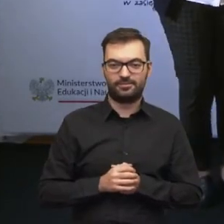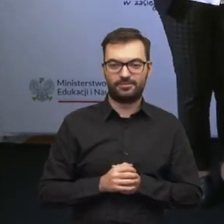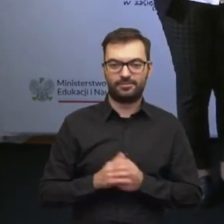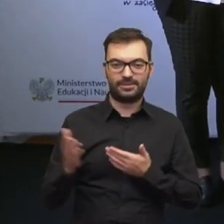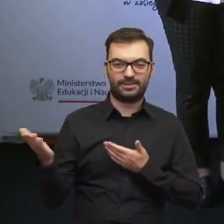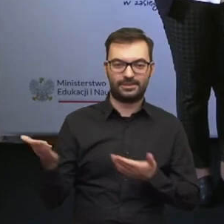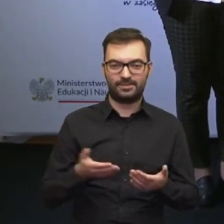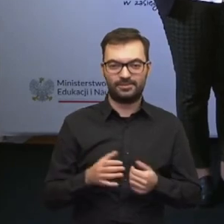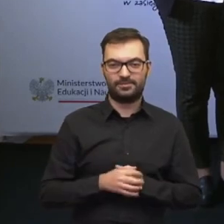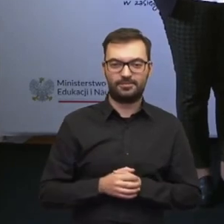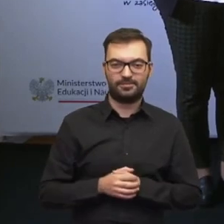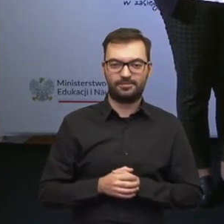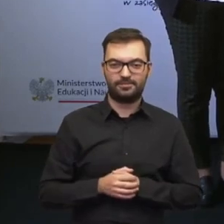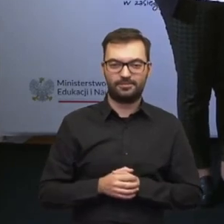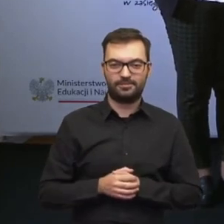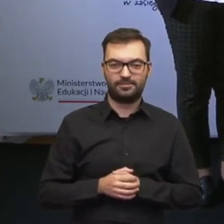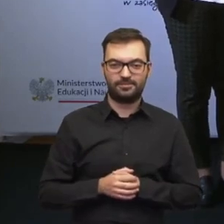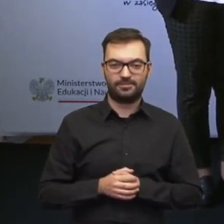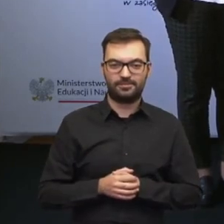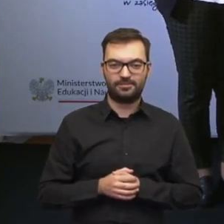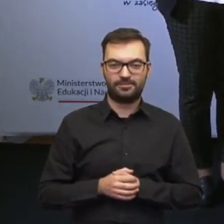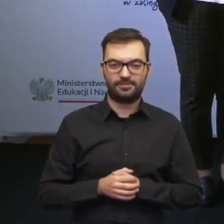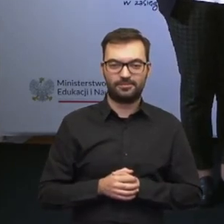chodźcie. O,